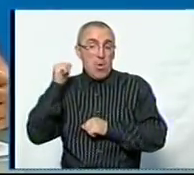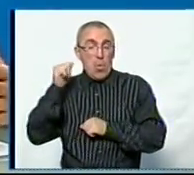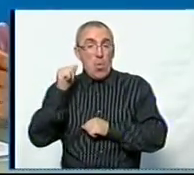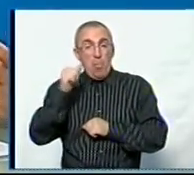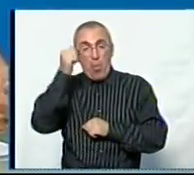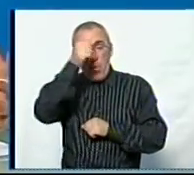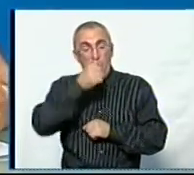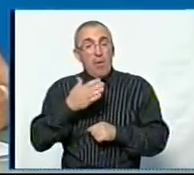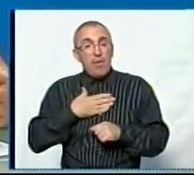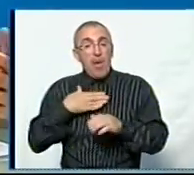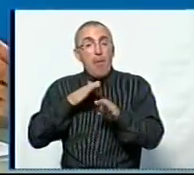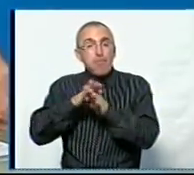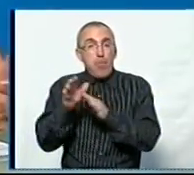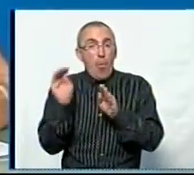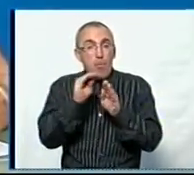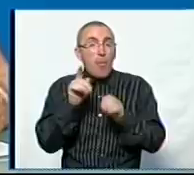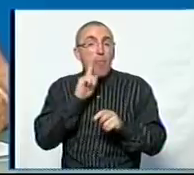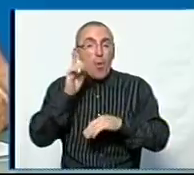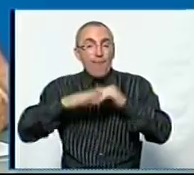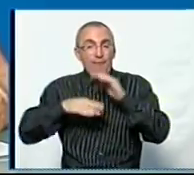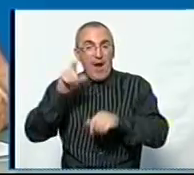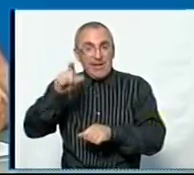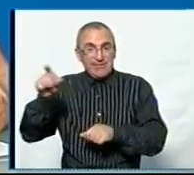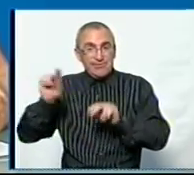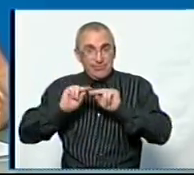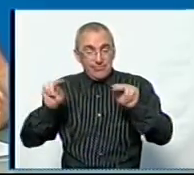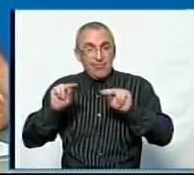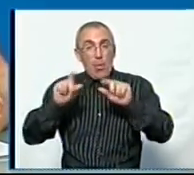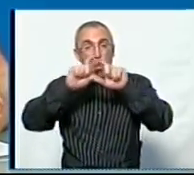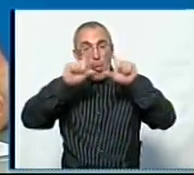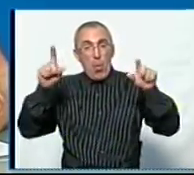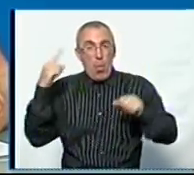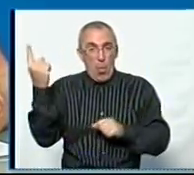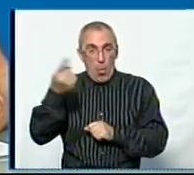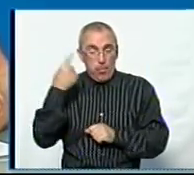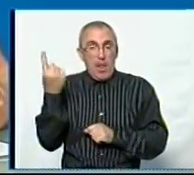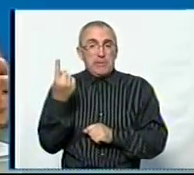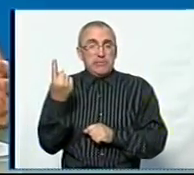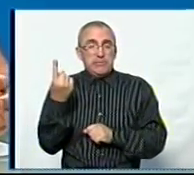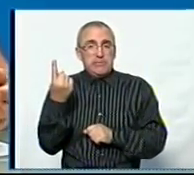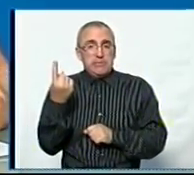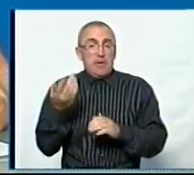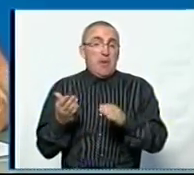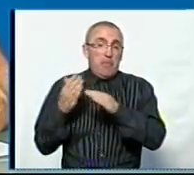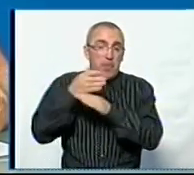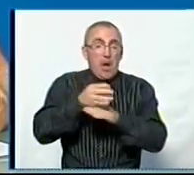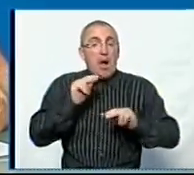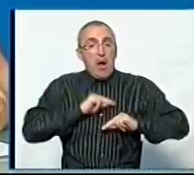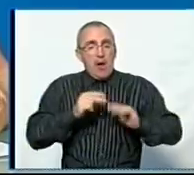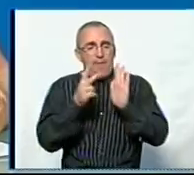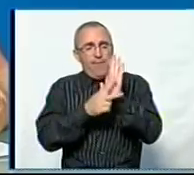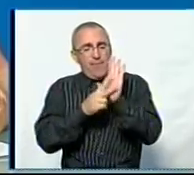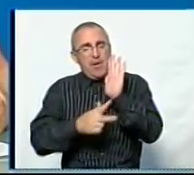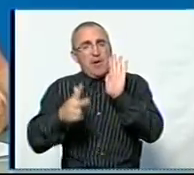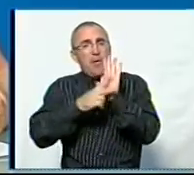наше поповнення, наші молоді фахівці до нас в заклади освіти області прийшли на роботу 88